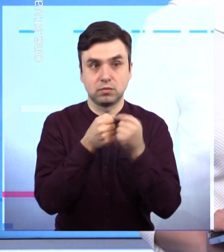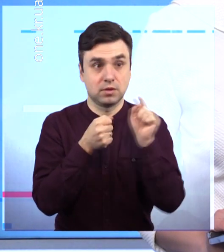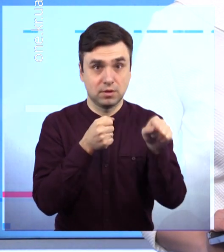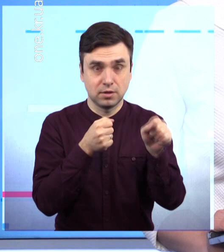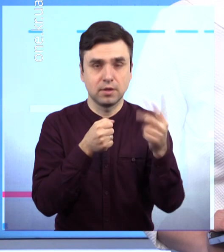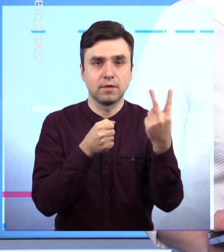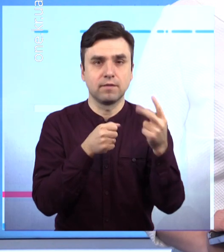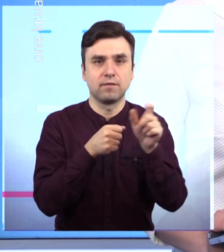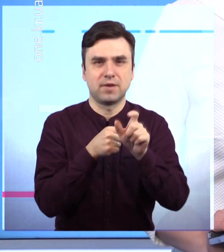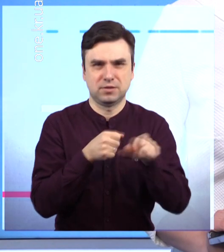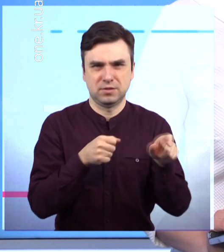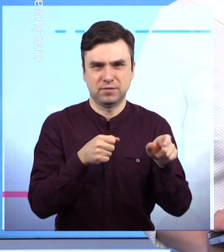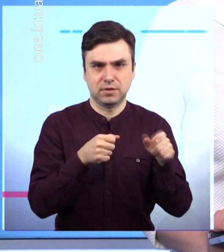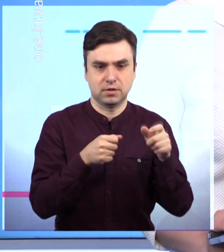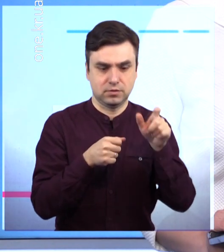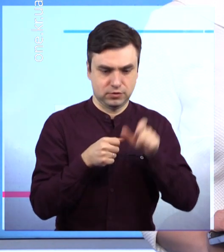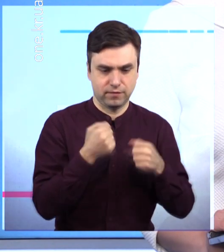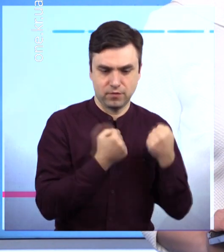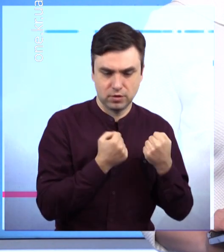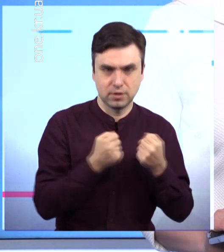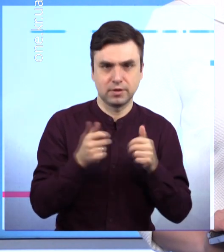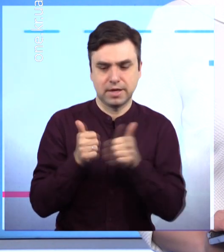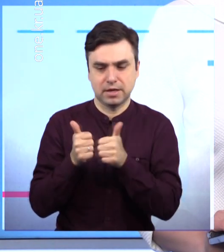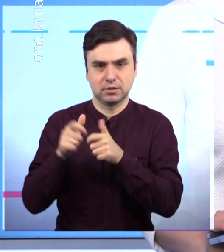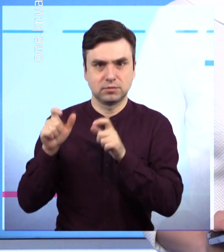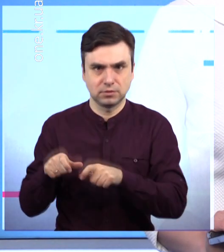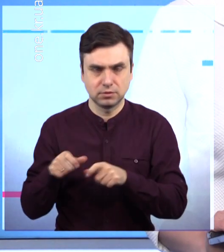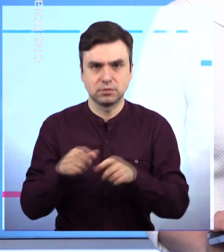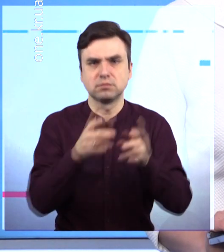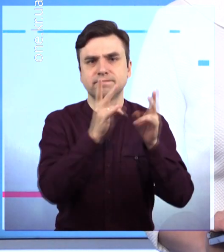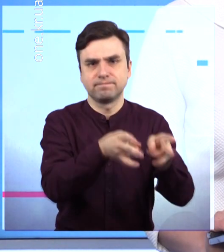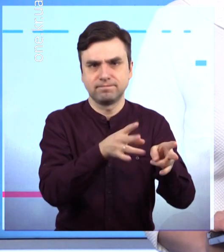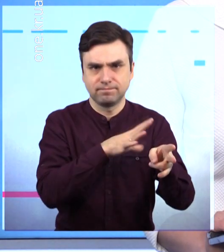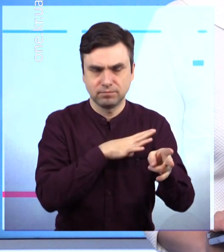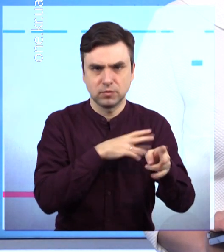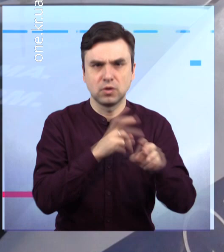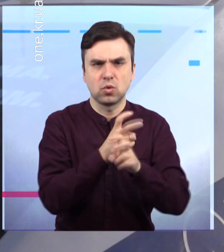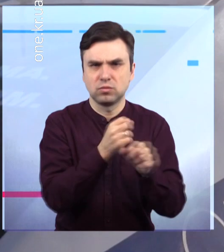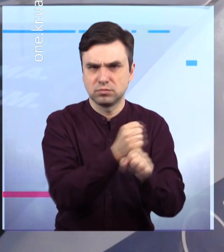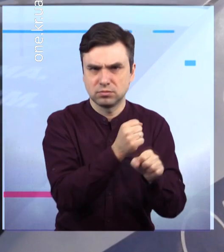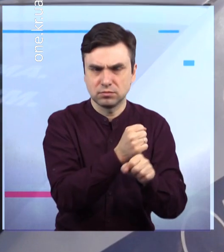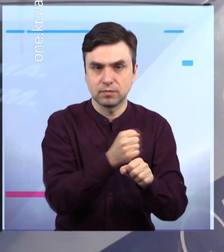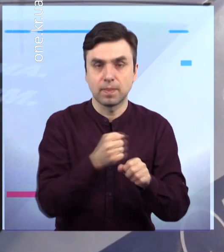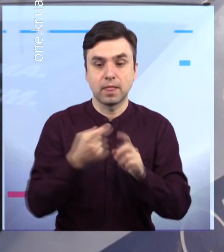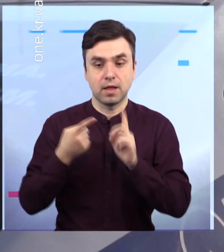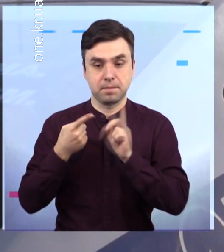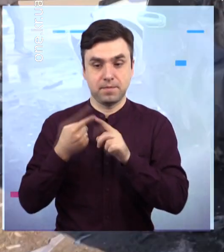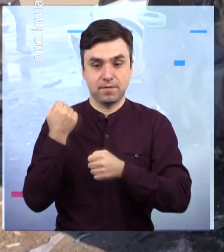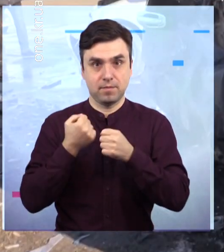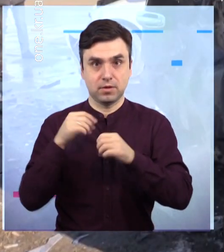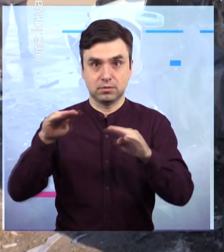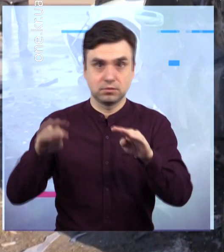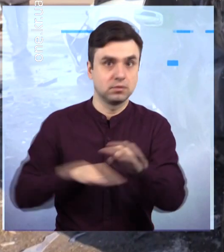«Шевроле» та «Тойота». «Шевроле» рухався зі сторони автовокзалу. Водій цієї автівки після того, як його, так би мовити, підрізали,